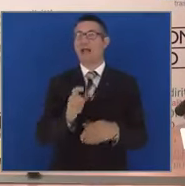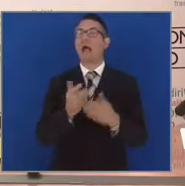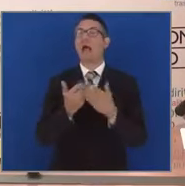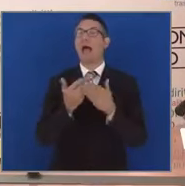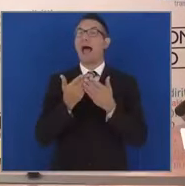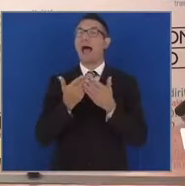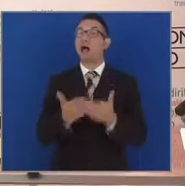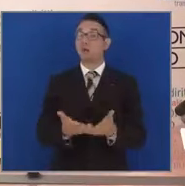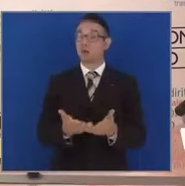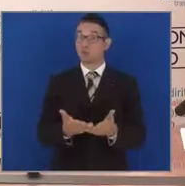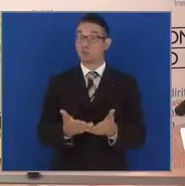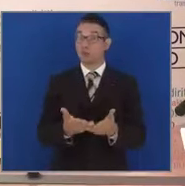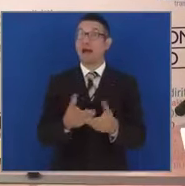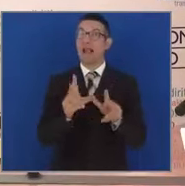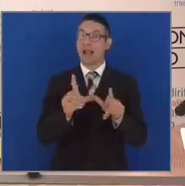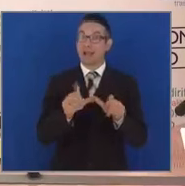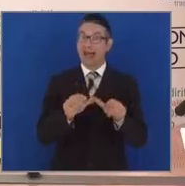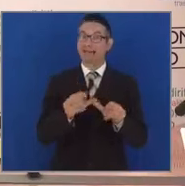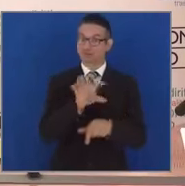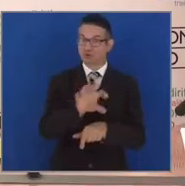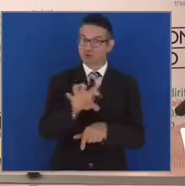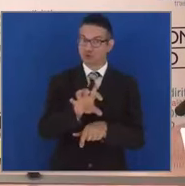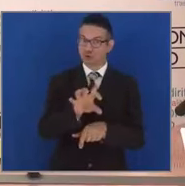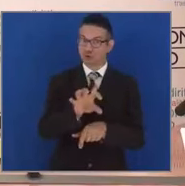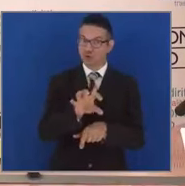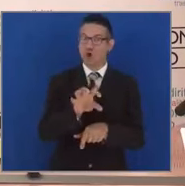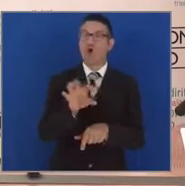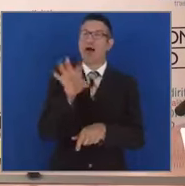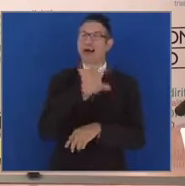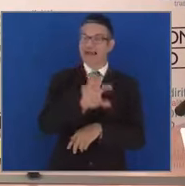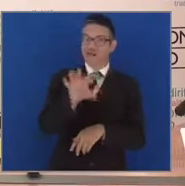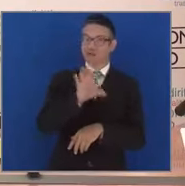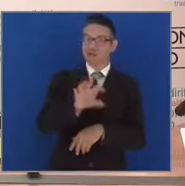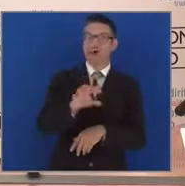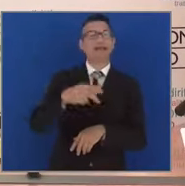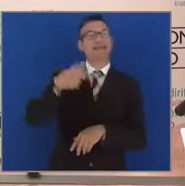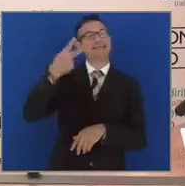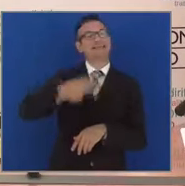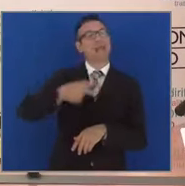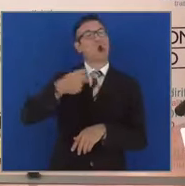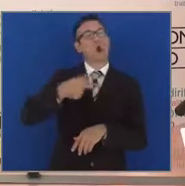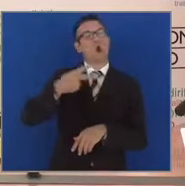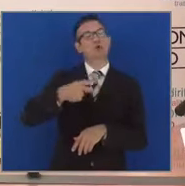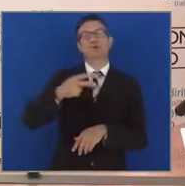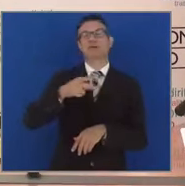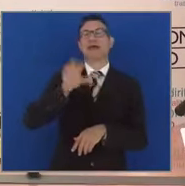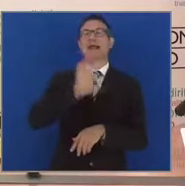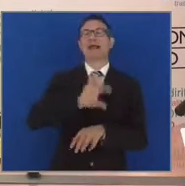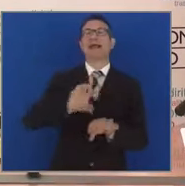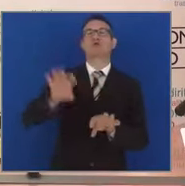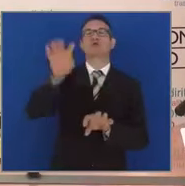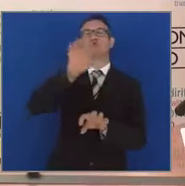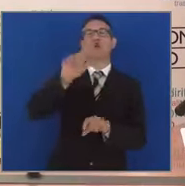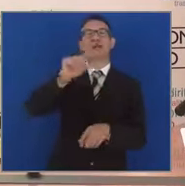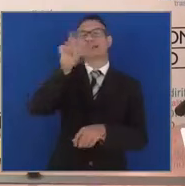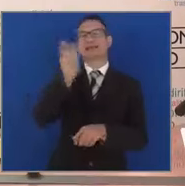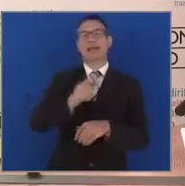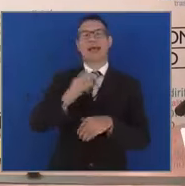solo il Lazio, ma la nostra regione, seconda regione italiana per prodotto interno lordo e la regione della capitale,